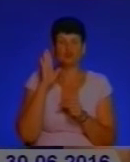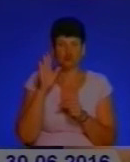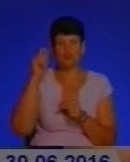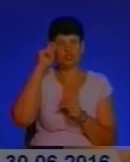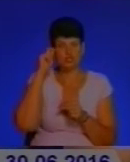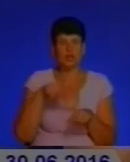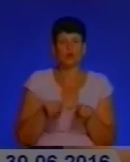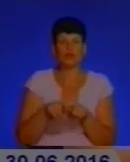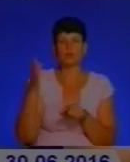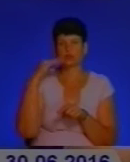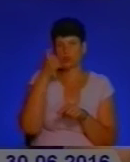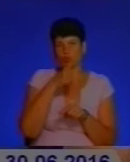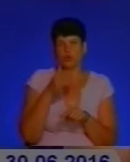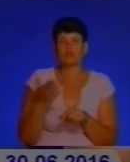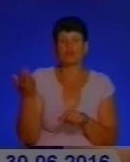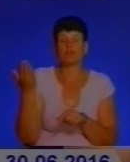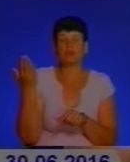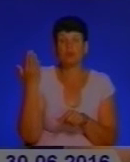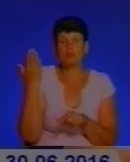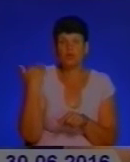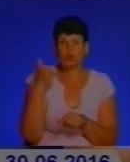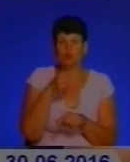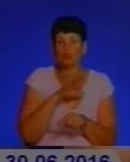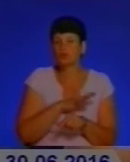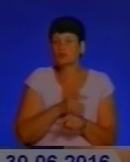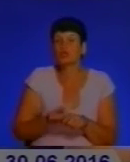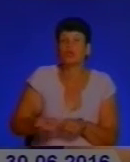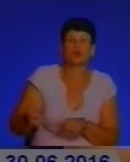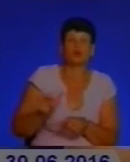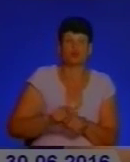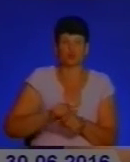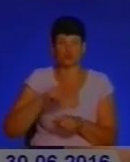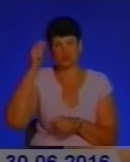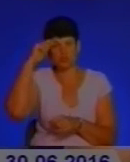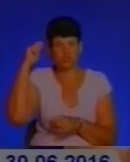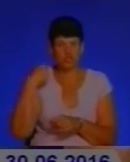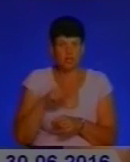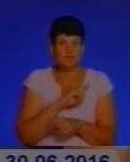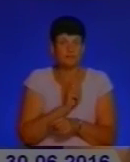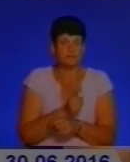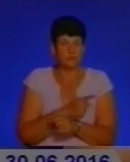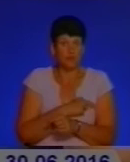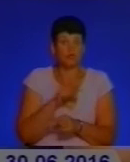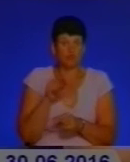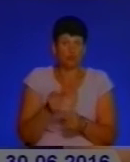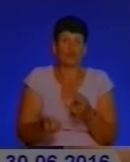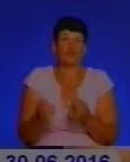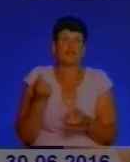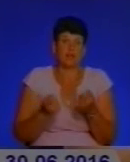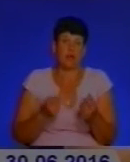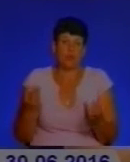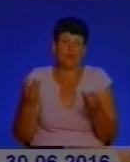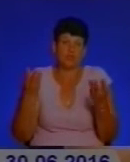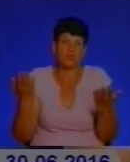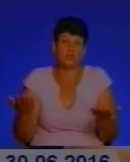як минулого року. Знаємо, що минулого року була аномальна спека і через що виникають такі торфяні пожежі? Тому що